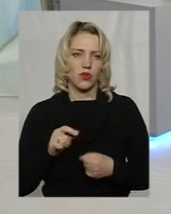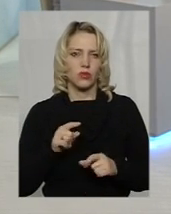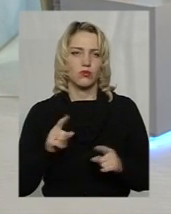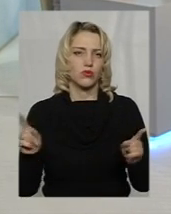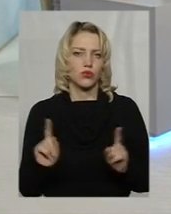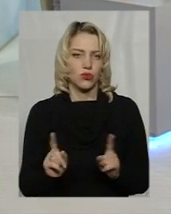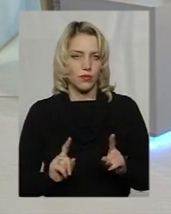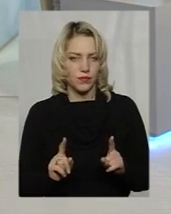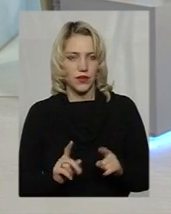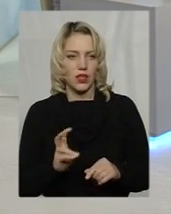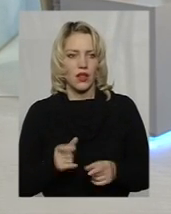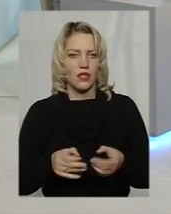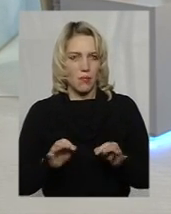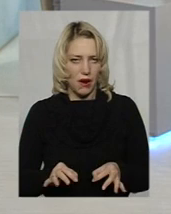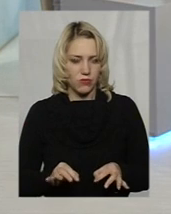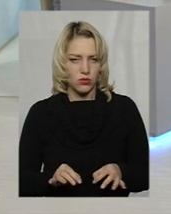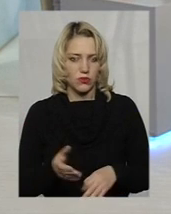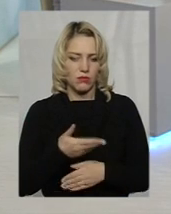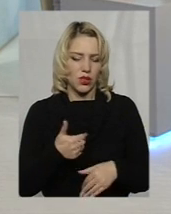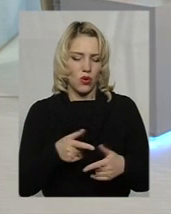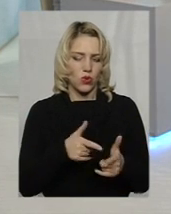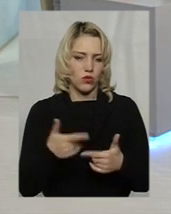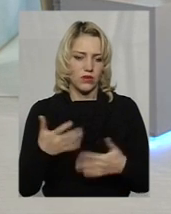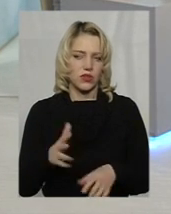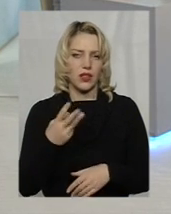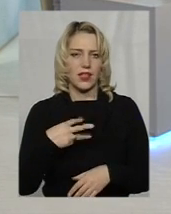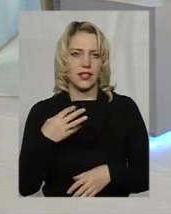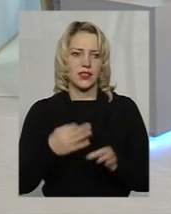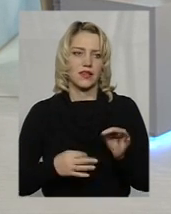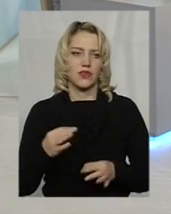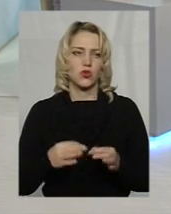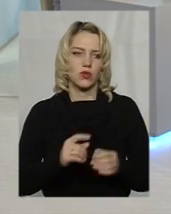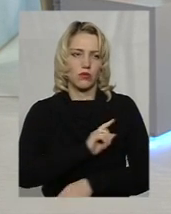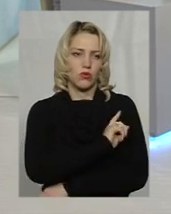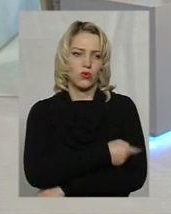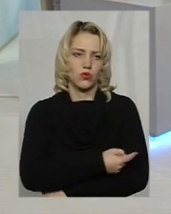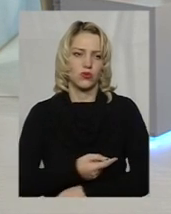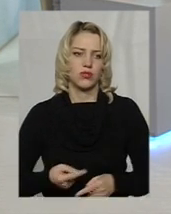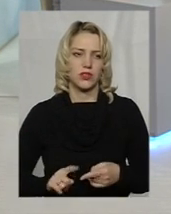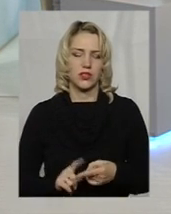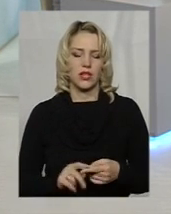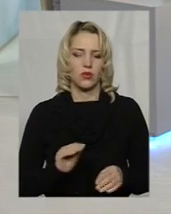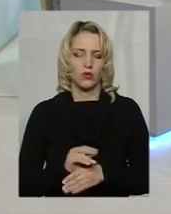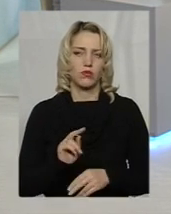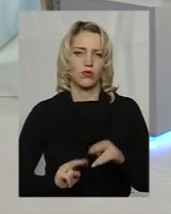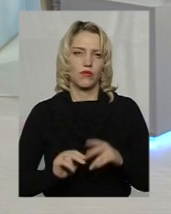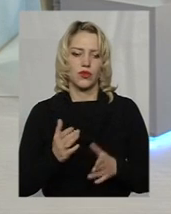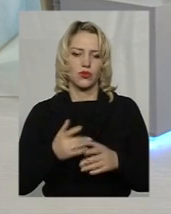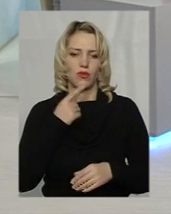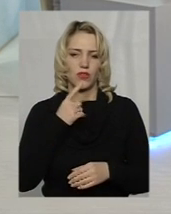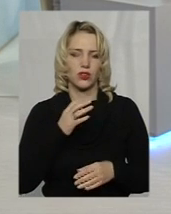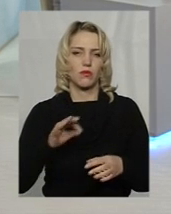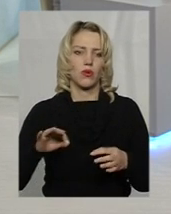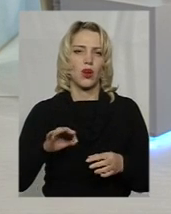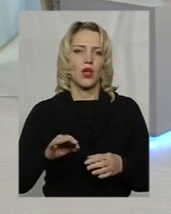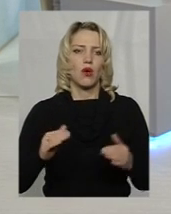тому що, направду, ми готові вже на 30% потужності для цієї добудови. Якщо ми говоримо про конструкції,